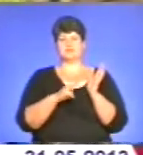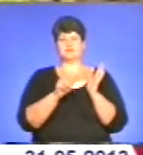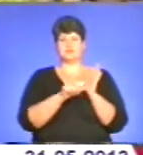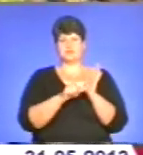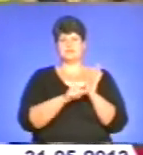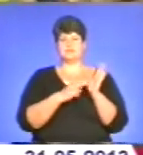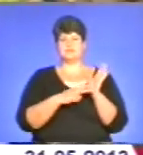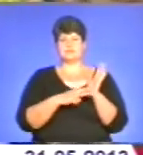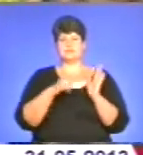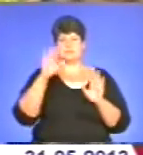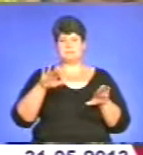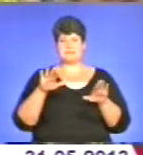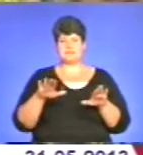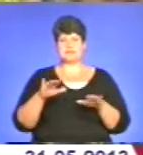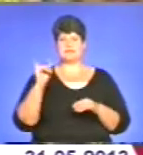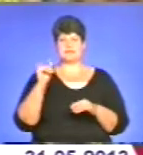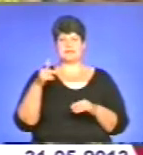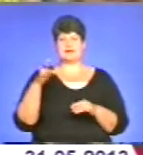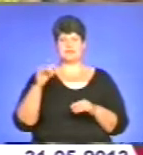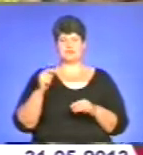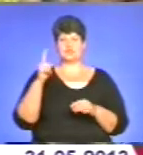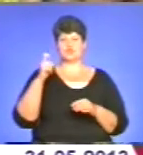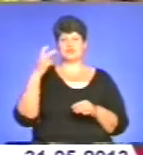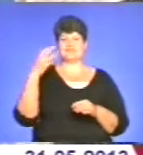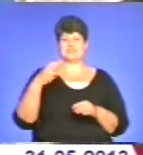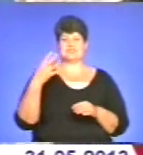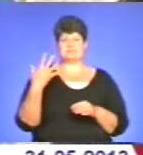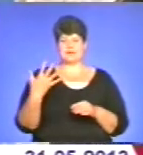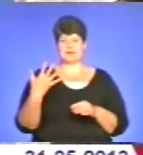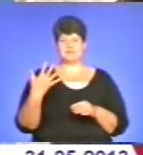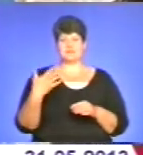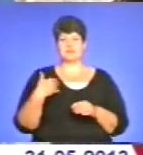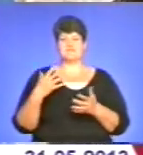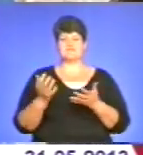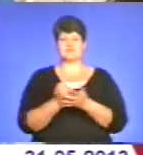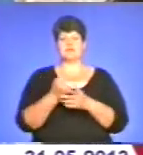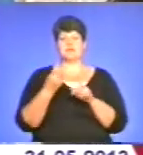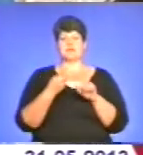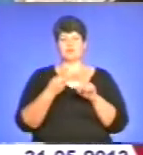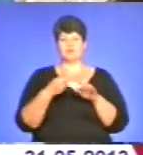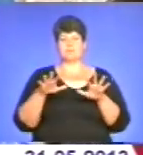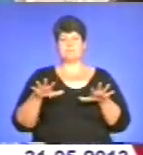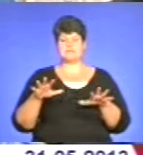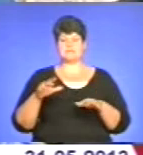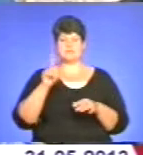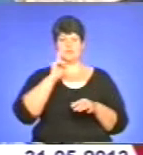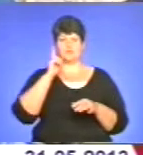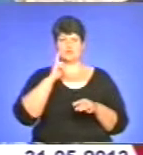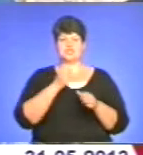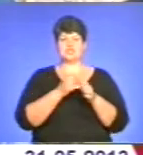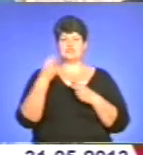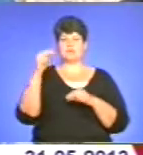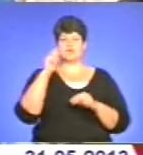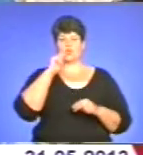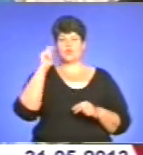непоганий результат. Ірина Гречук поки що 135-та. Я виборола друге місце на юніоркському чемпіонаті України і